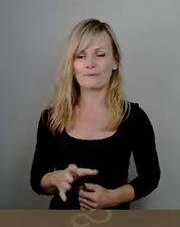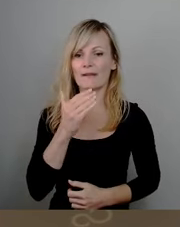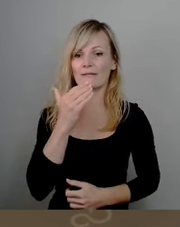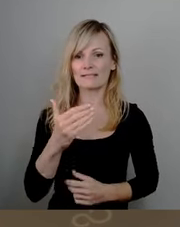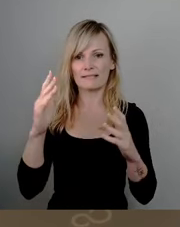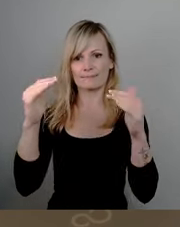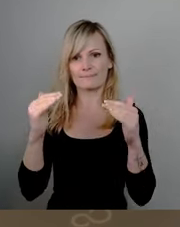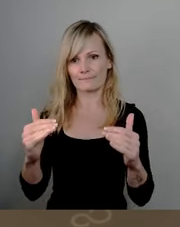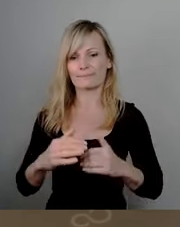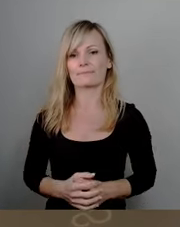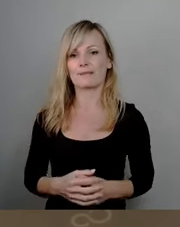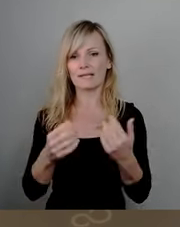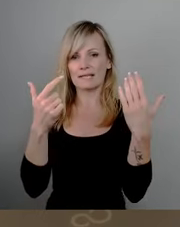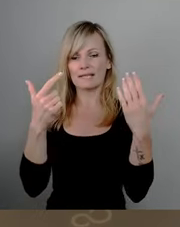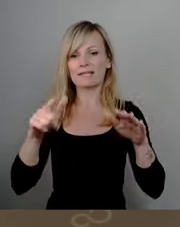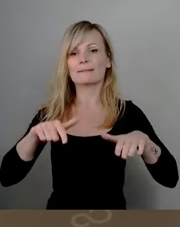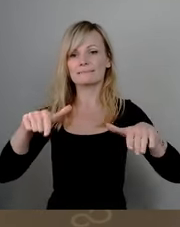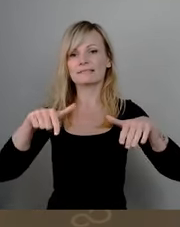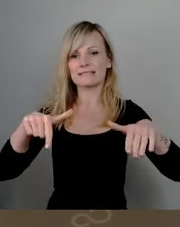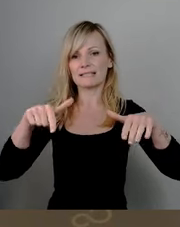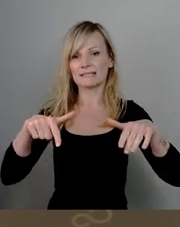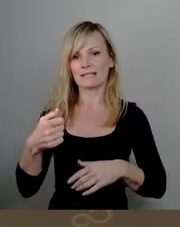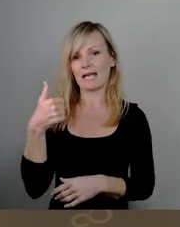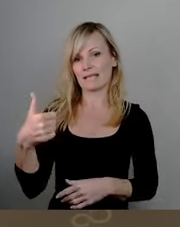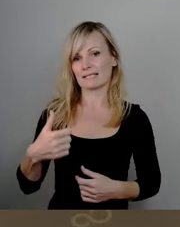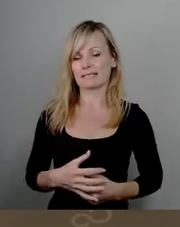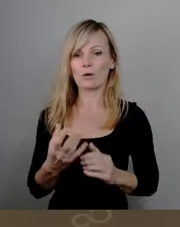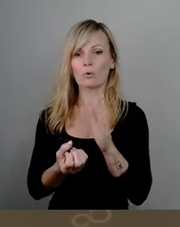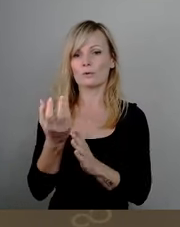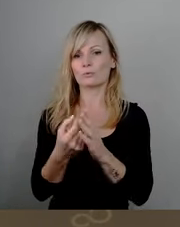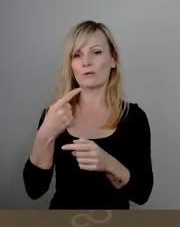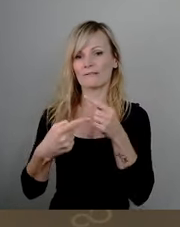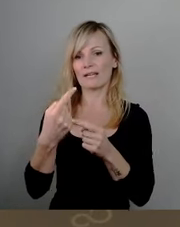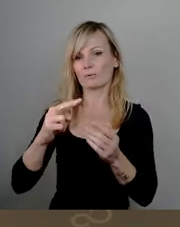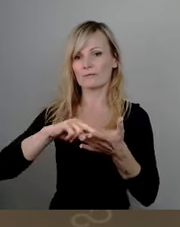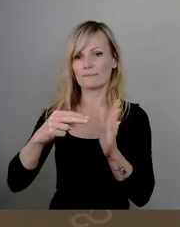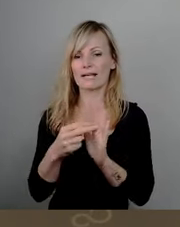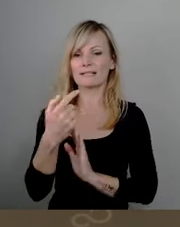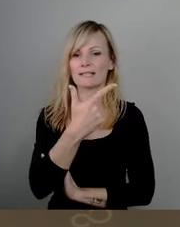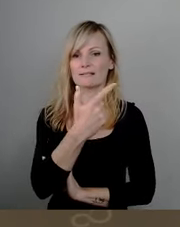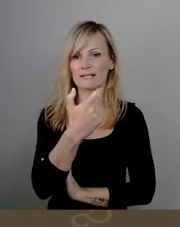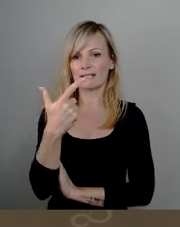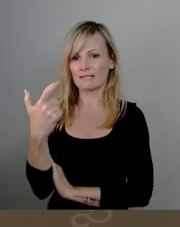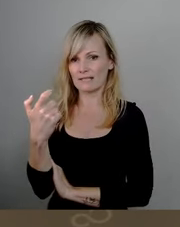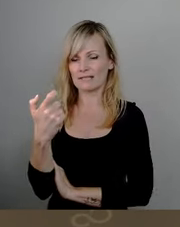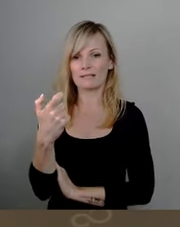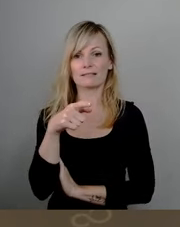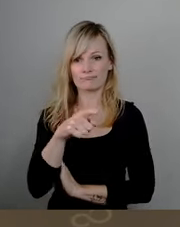17.1. Das ist der Kulturentwicklungsplan 2020 Umsetzen.